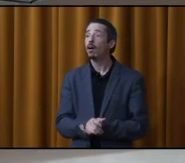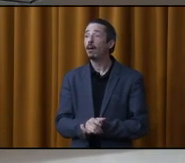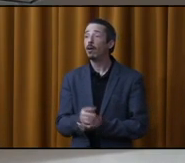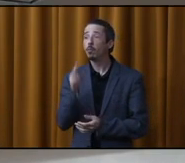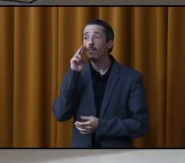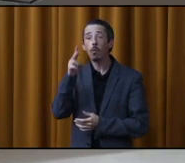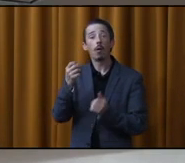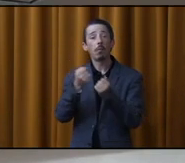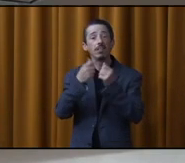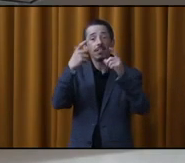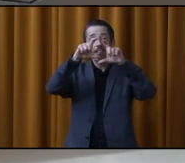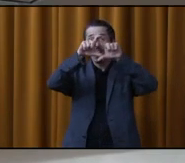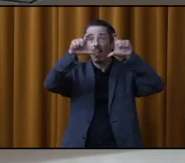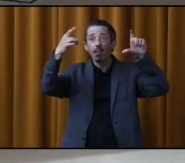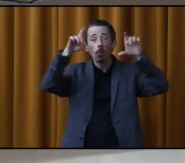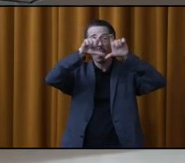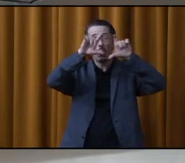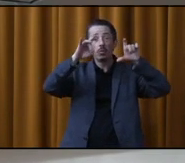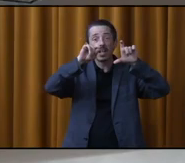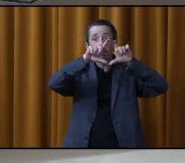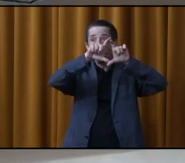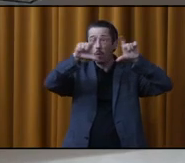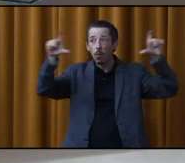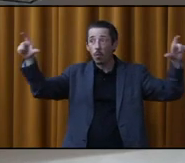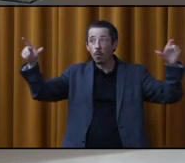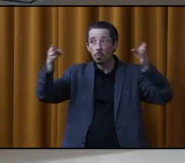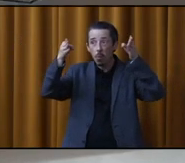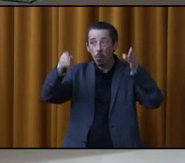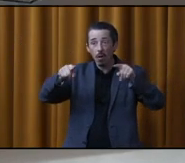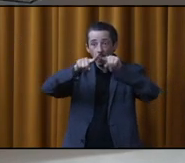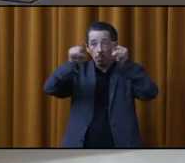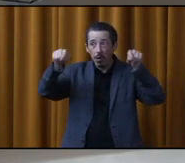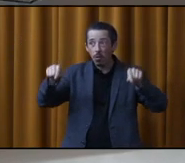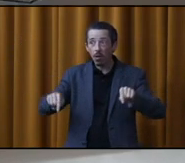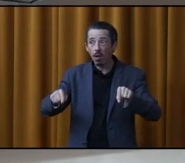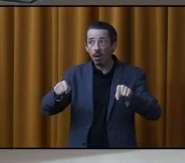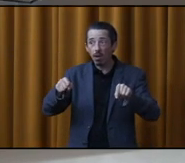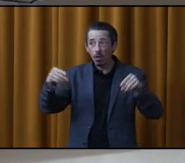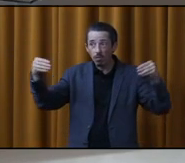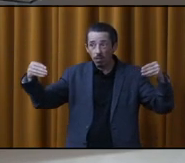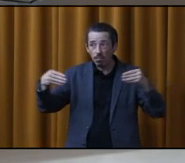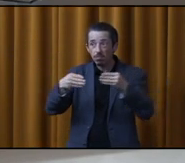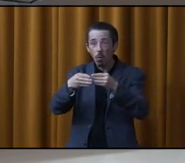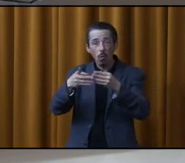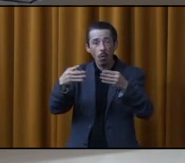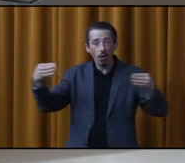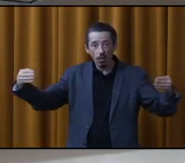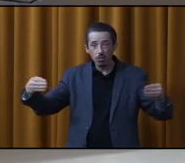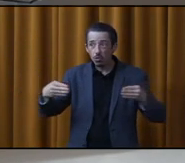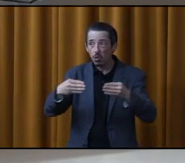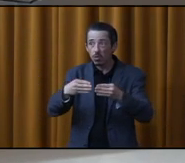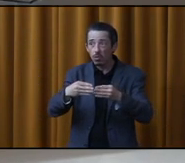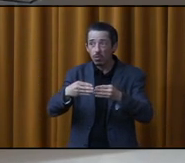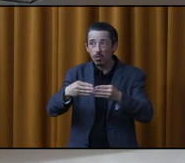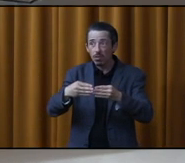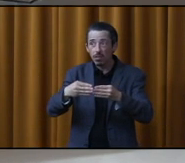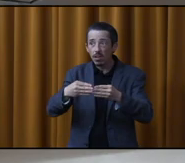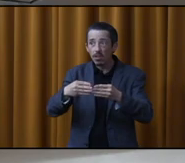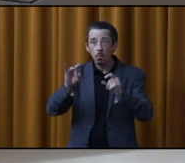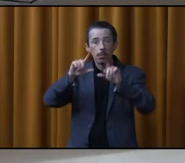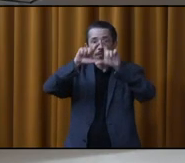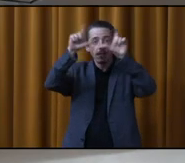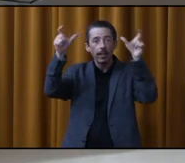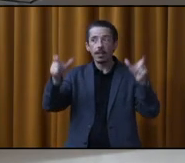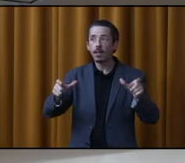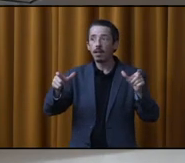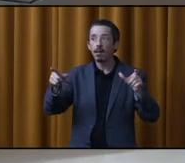que vous voyez de plexiglas, c'est 834 m. Dans le milieu, en plein milieu, dans le confin des deux jonctions, il n'y a pas de plexiglas.